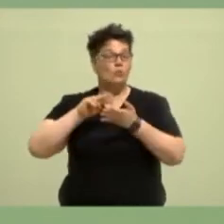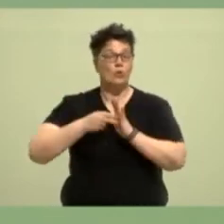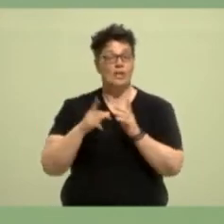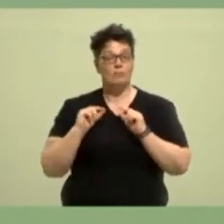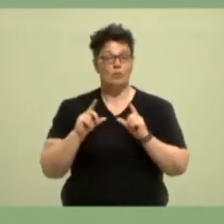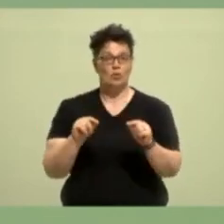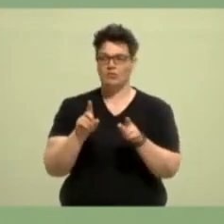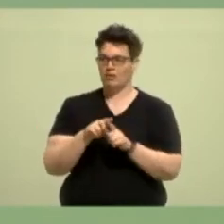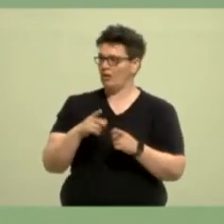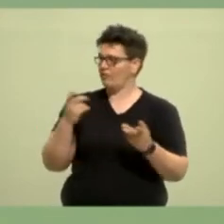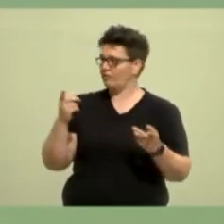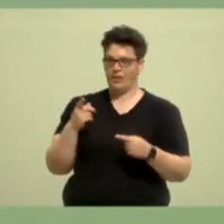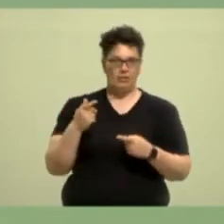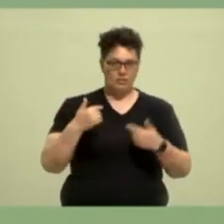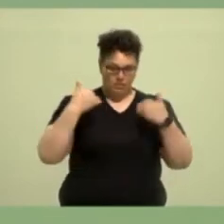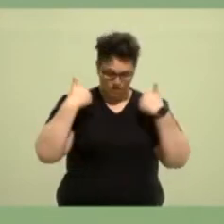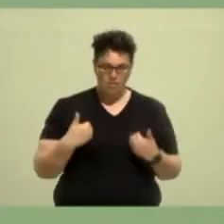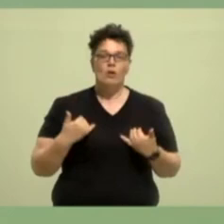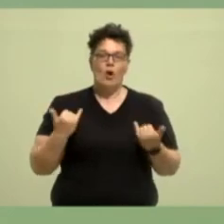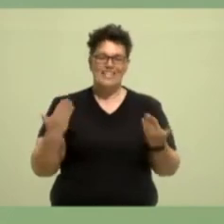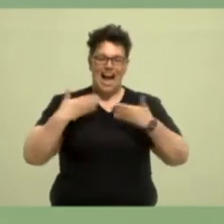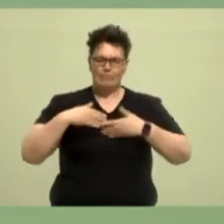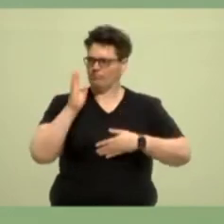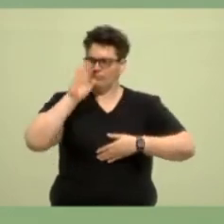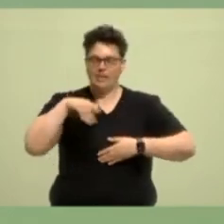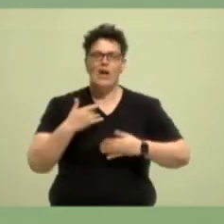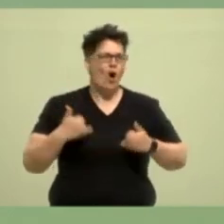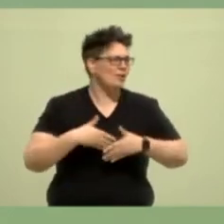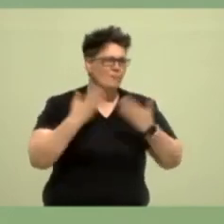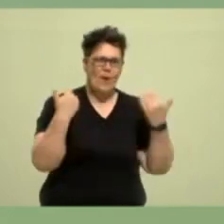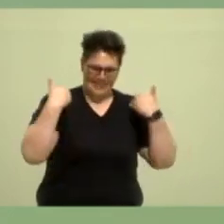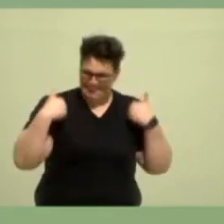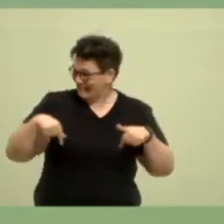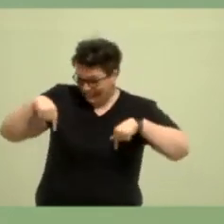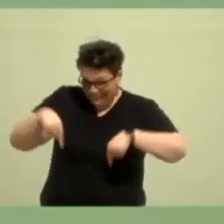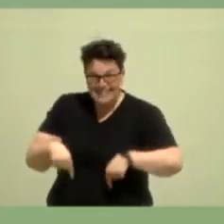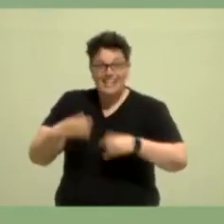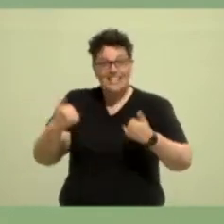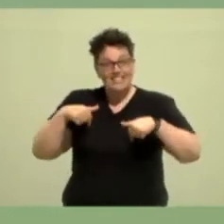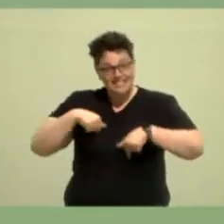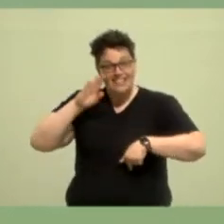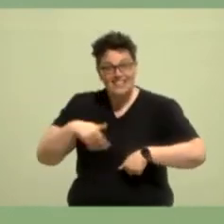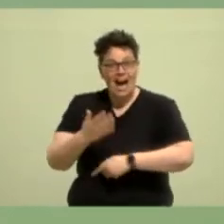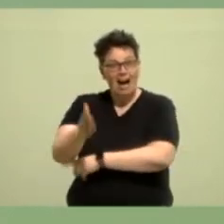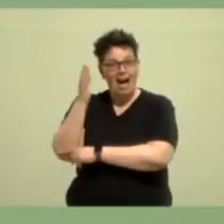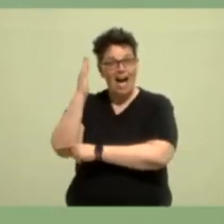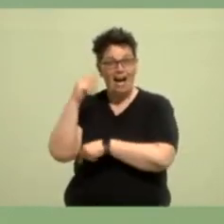Selbstverständlichkeit ist, dass ich heute Abend, heute Morgen hier stehe, es ist sehr dunkel im Raum, dass